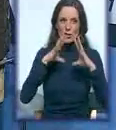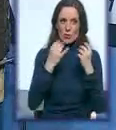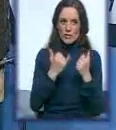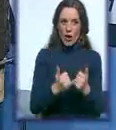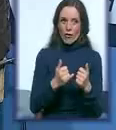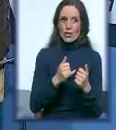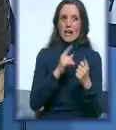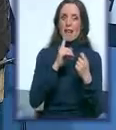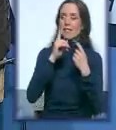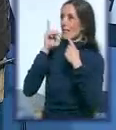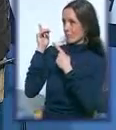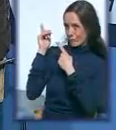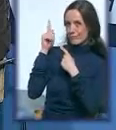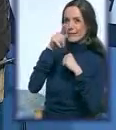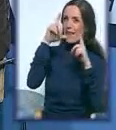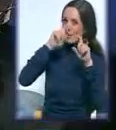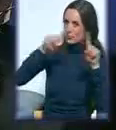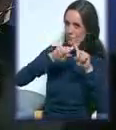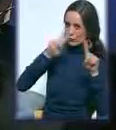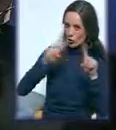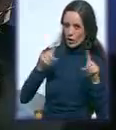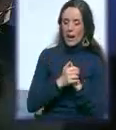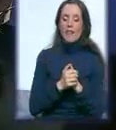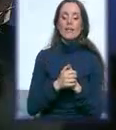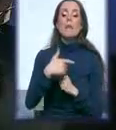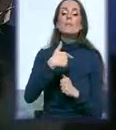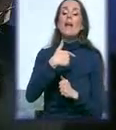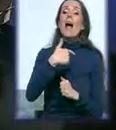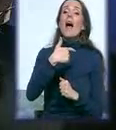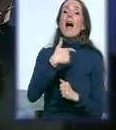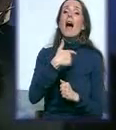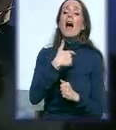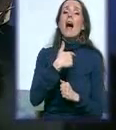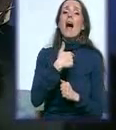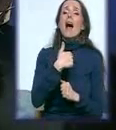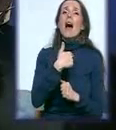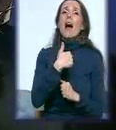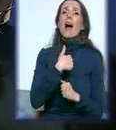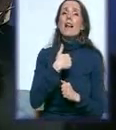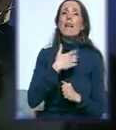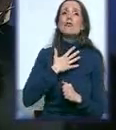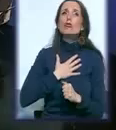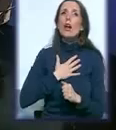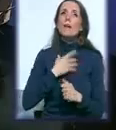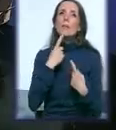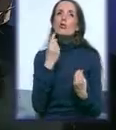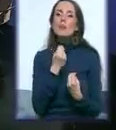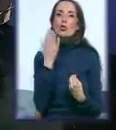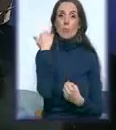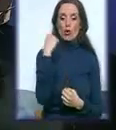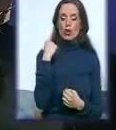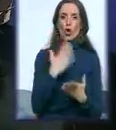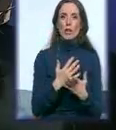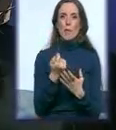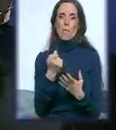i deset fotografija od različitih dešavanja. Ali ja bih ušla u ono što nekako... Prošle godine smo imali mali stres